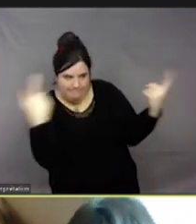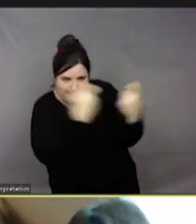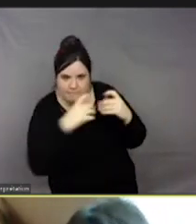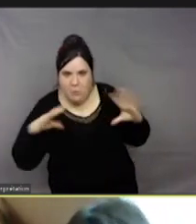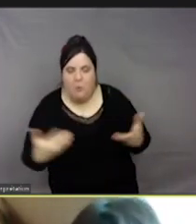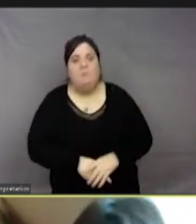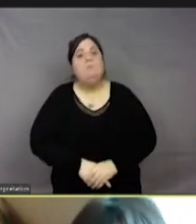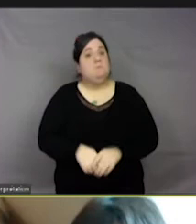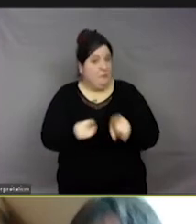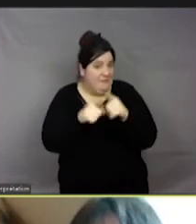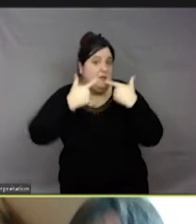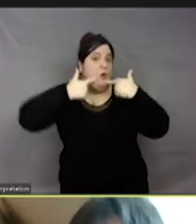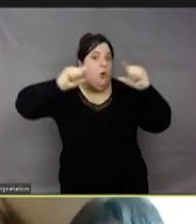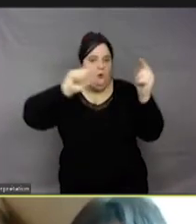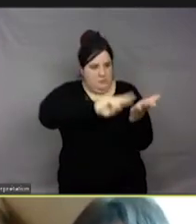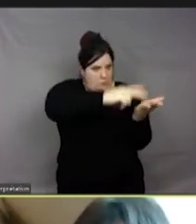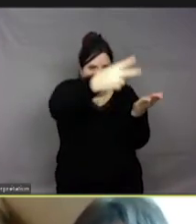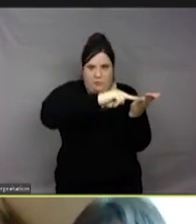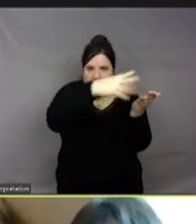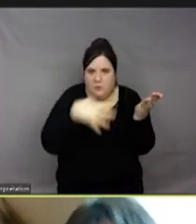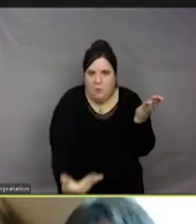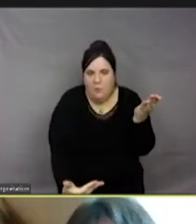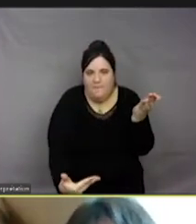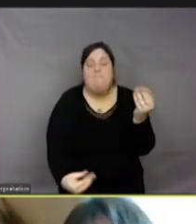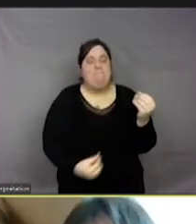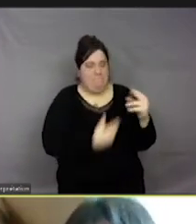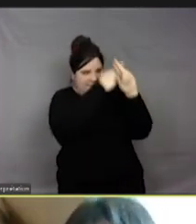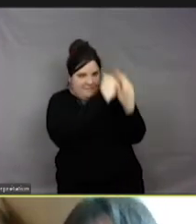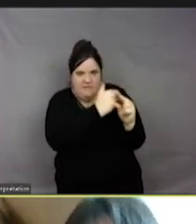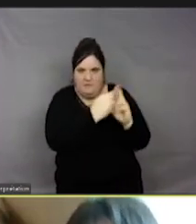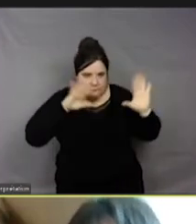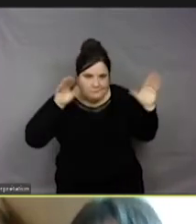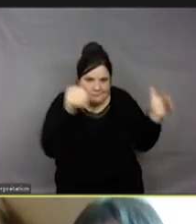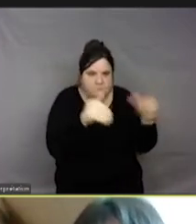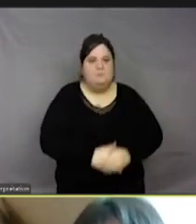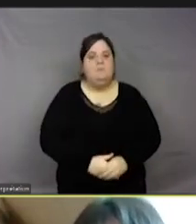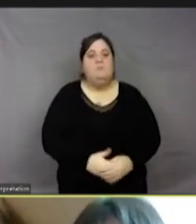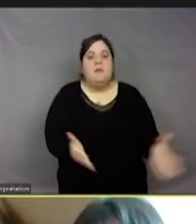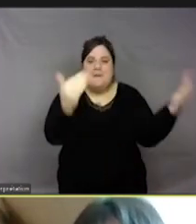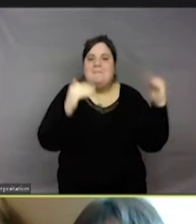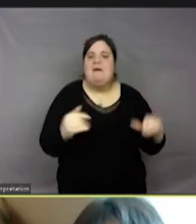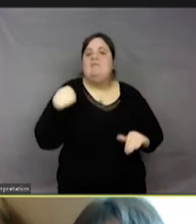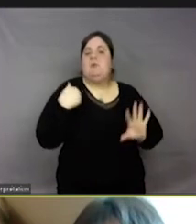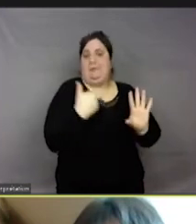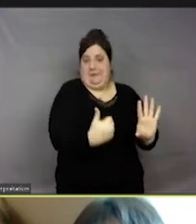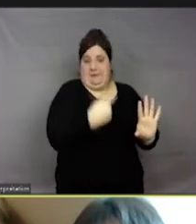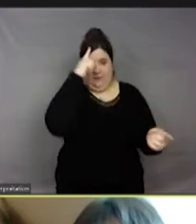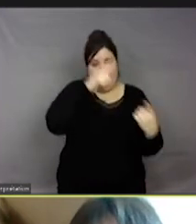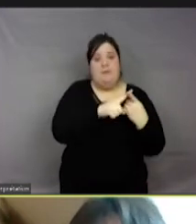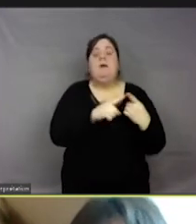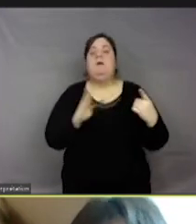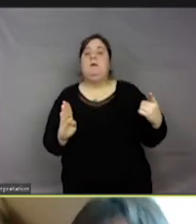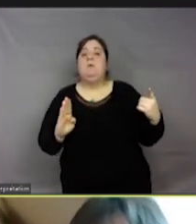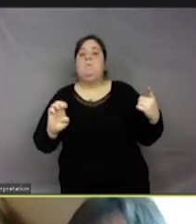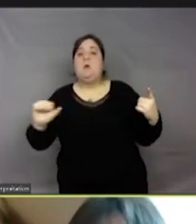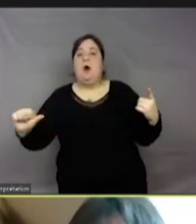langues. Donc, on va s'intéresser aux définitions, et puis on va voir les champs d'application pour le BEA,